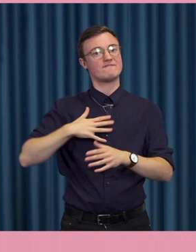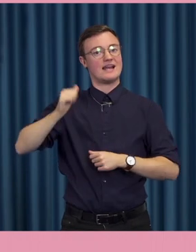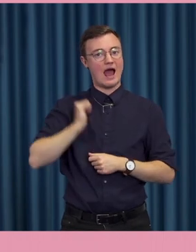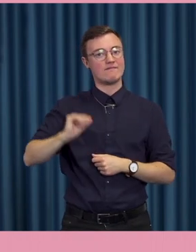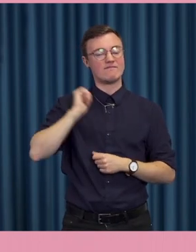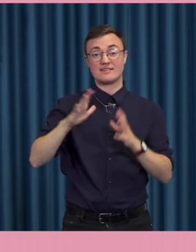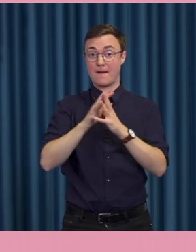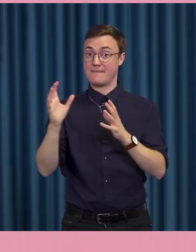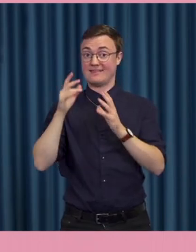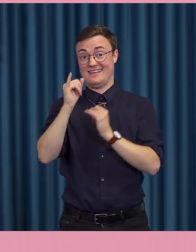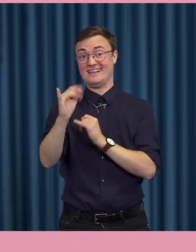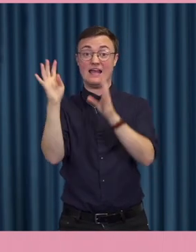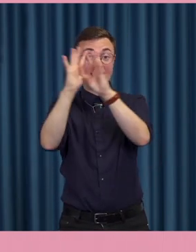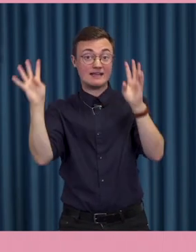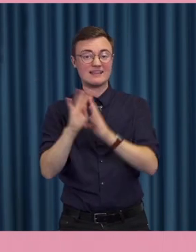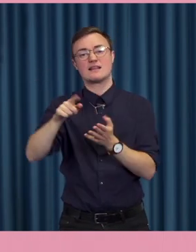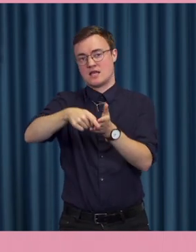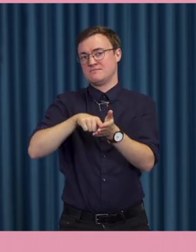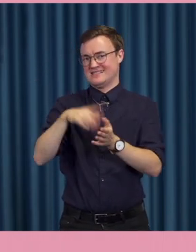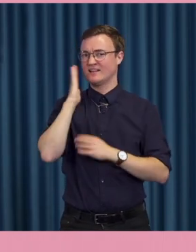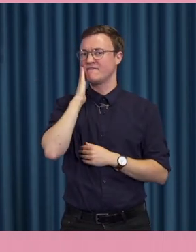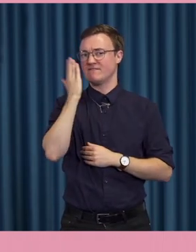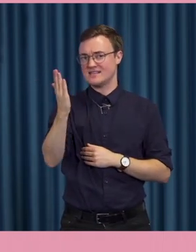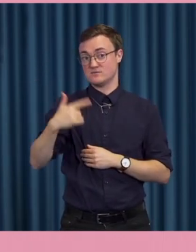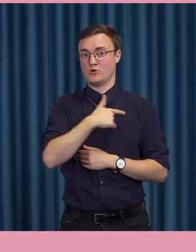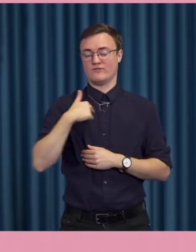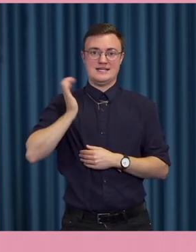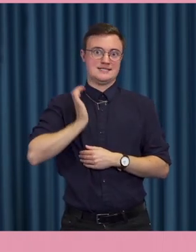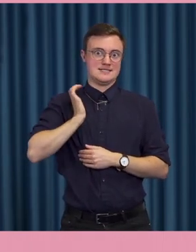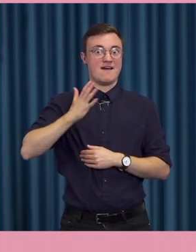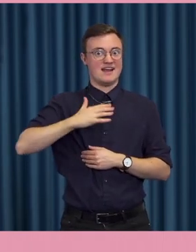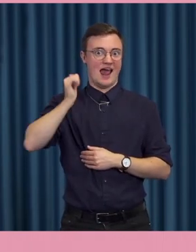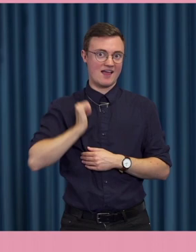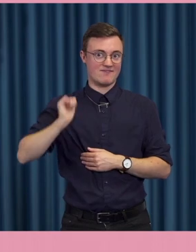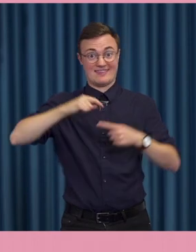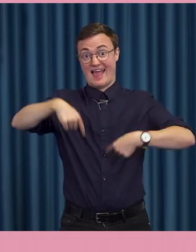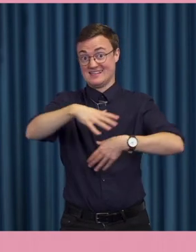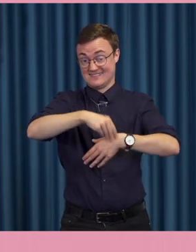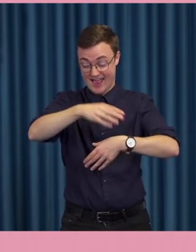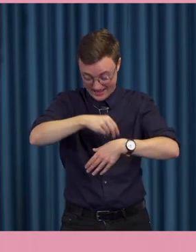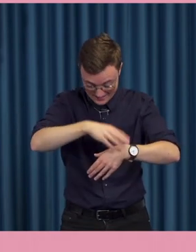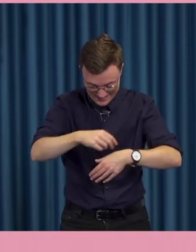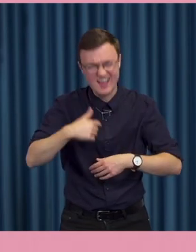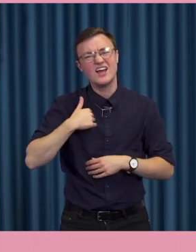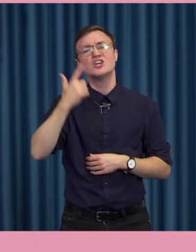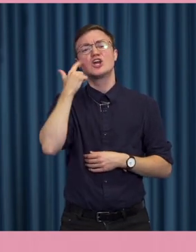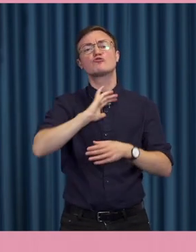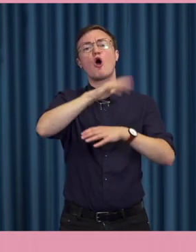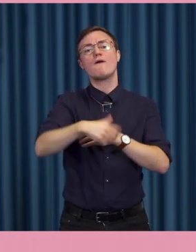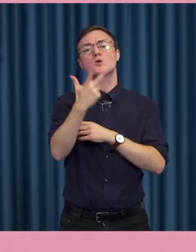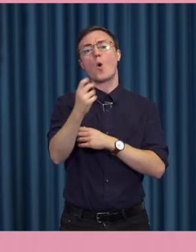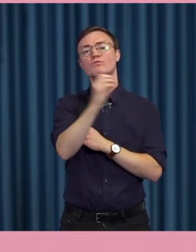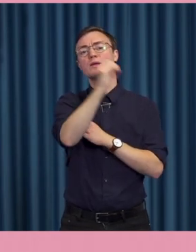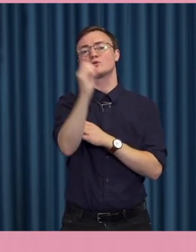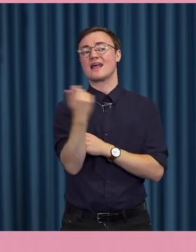världen och kanske främst Facebook som vi verkligen gillar att använda i Sverige. Jag tror att över 80 procent någon